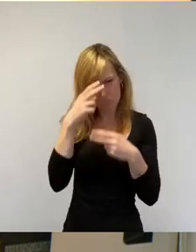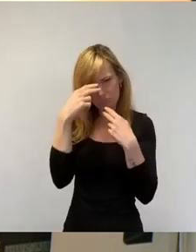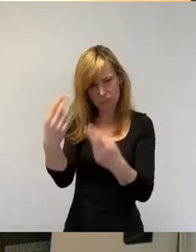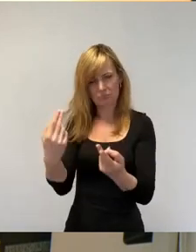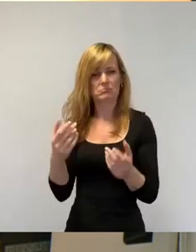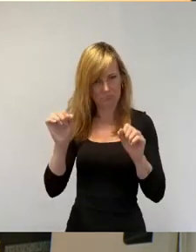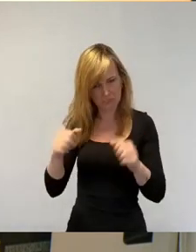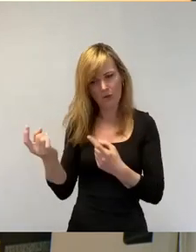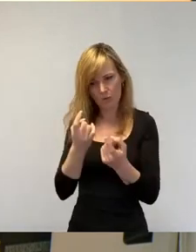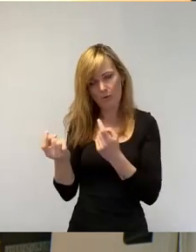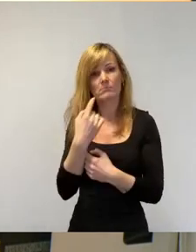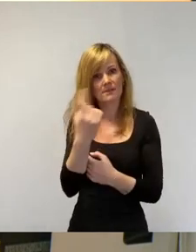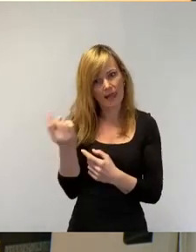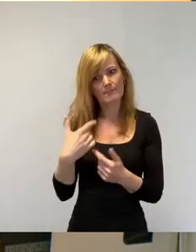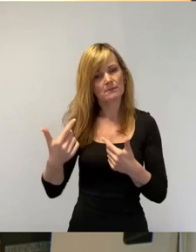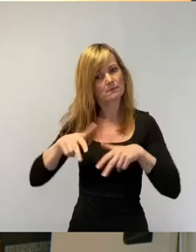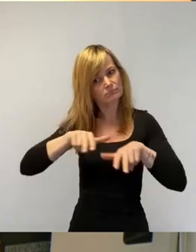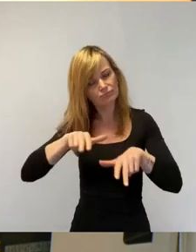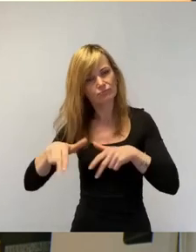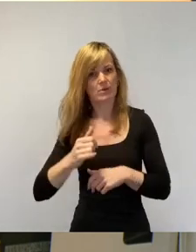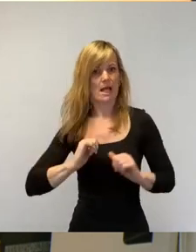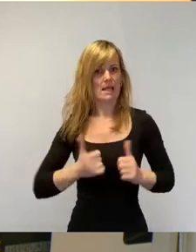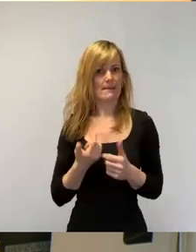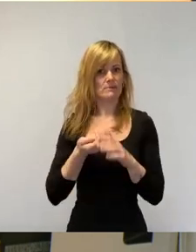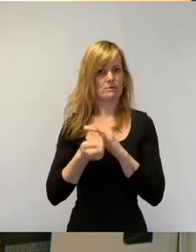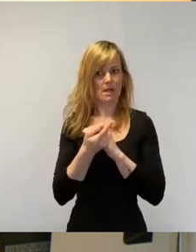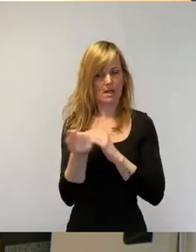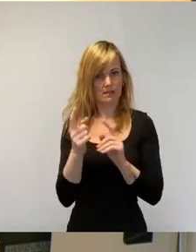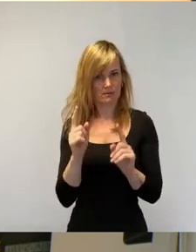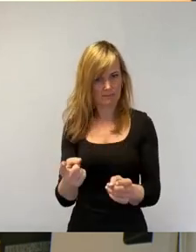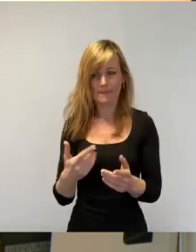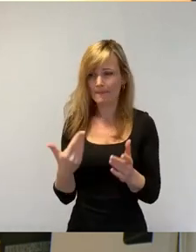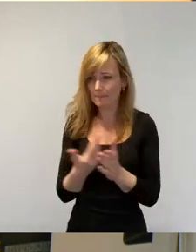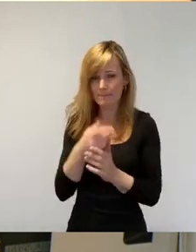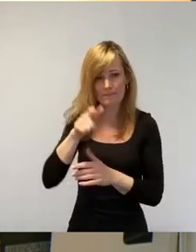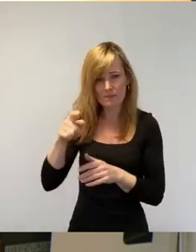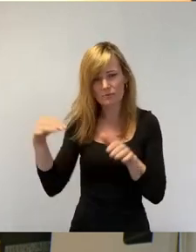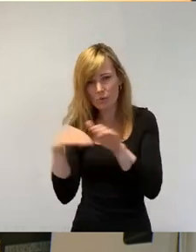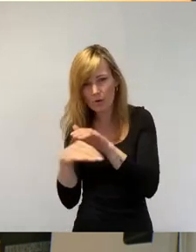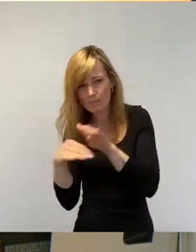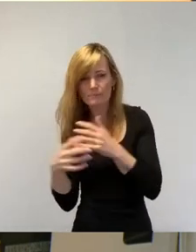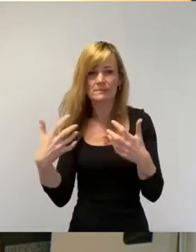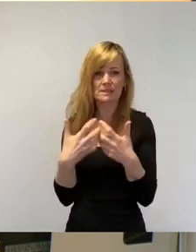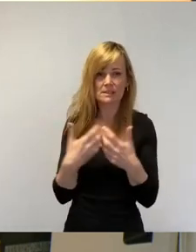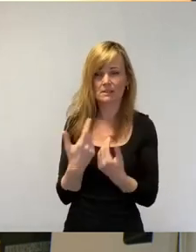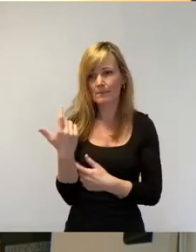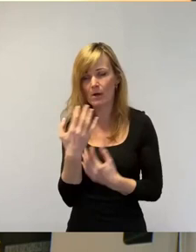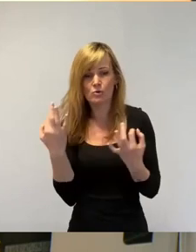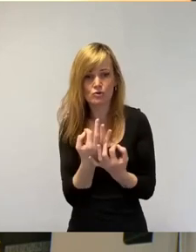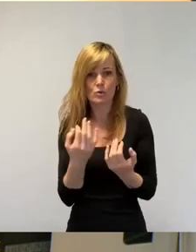Verfolgung und Repressalien fliehen, die vor Diskriminierung und Kriegsschutz suchen, die politisches Asyl in Deutschland bekommen,